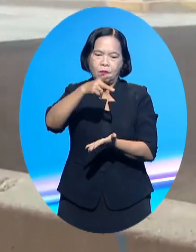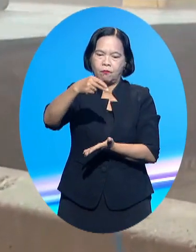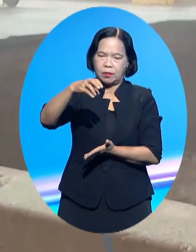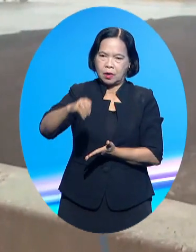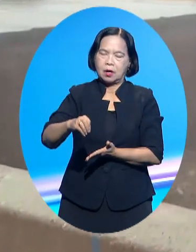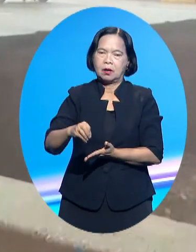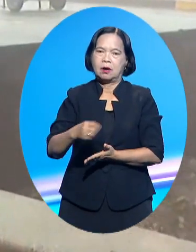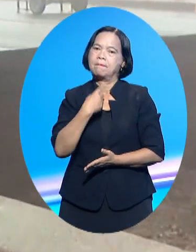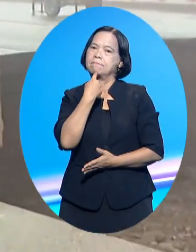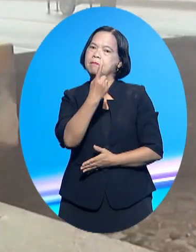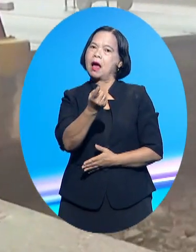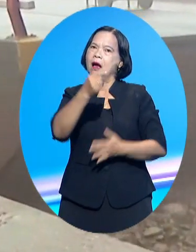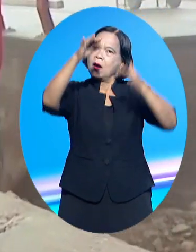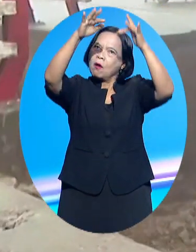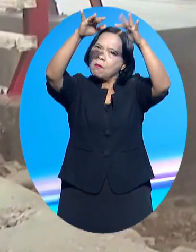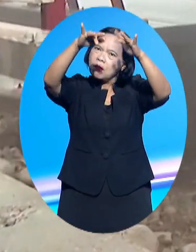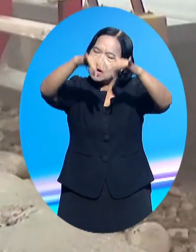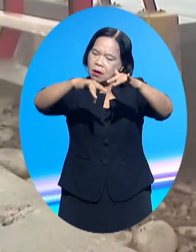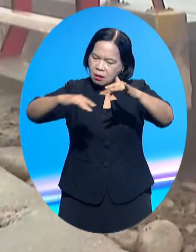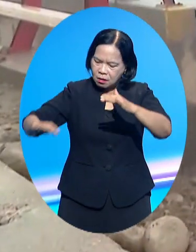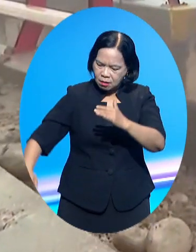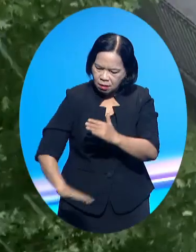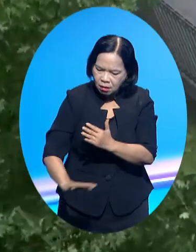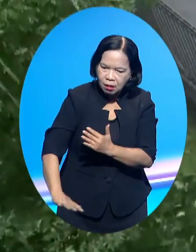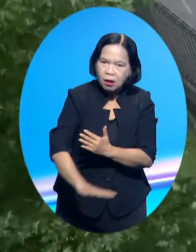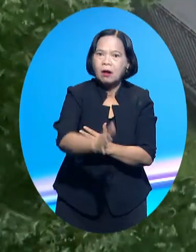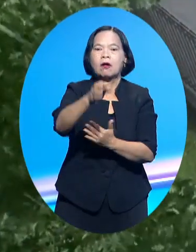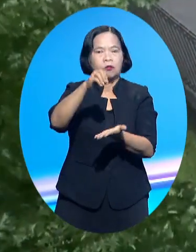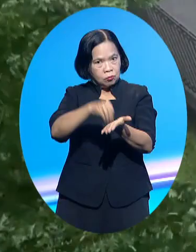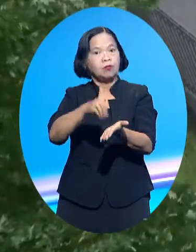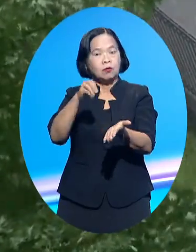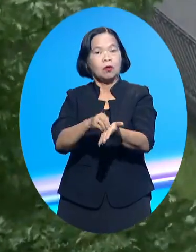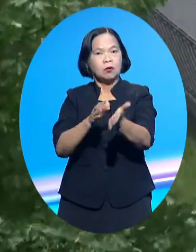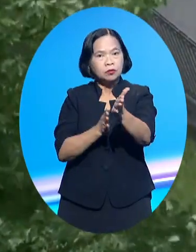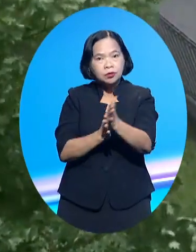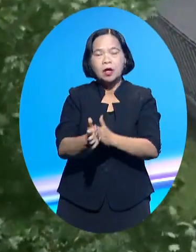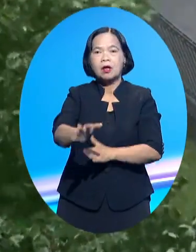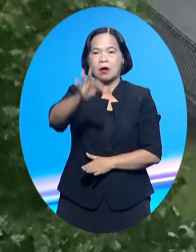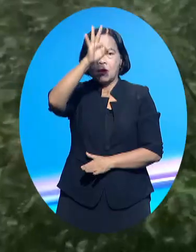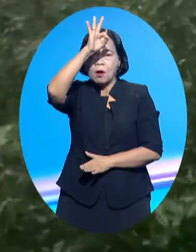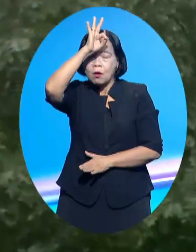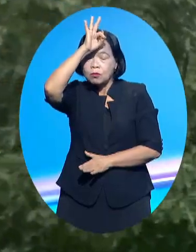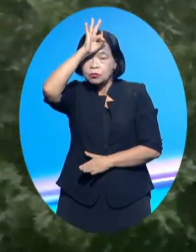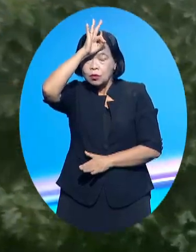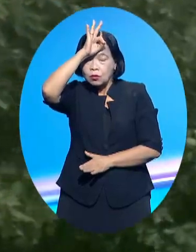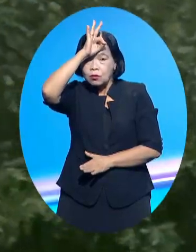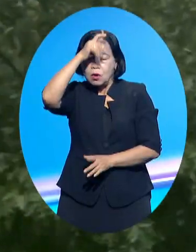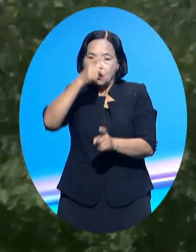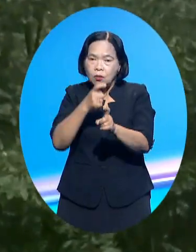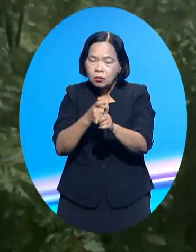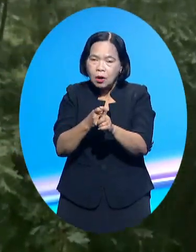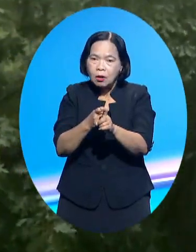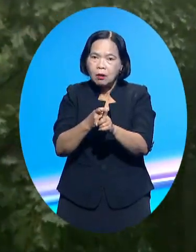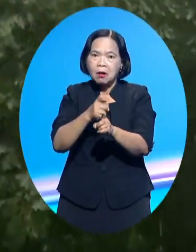Nhà chức trách cũng cảnh báo mưa lớn và lũ lụt sẽ còn tiếp diễn. Trong khi đó ở thủ đô Berlin của Đức, mưa lớn trong ngày 26 tháng 6